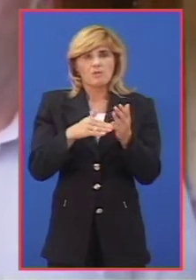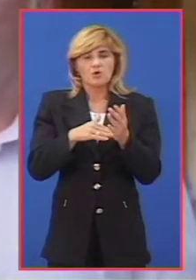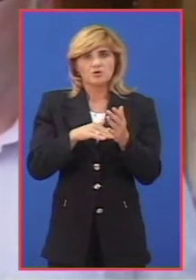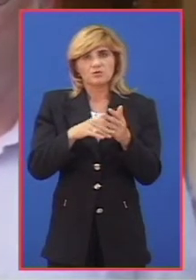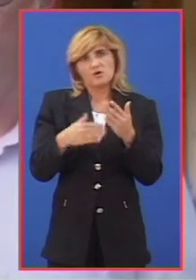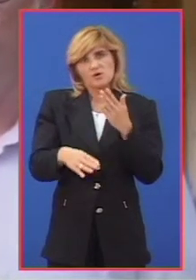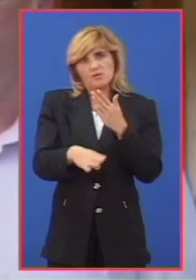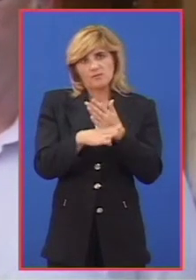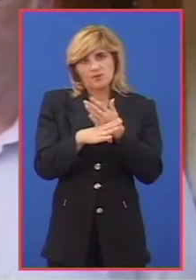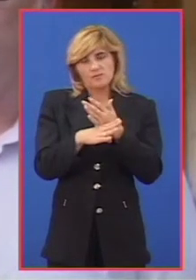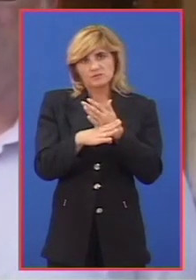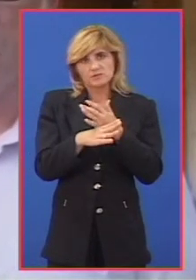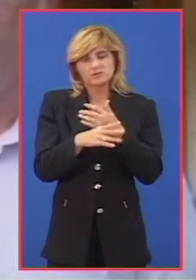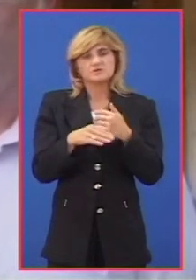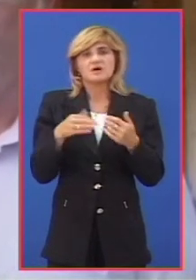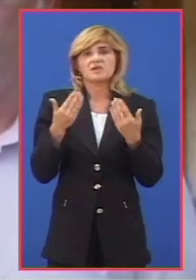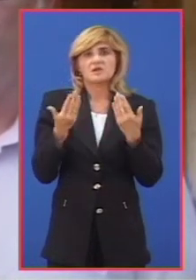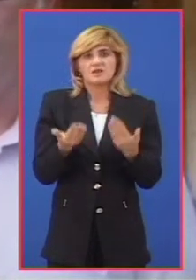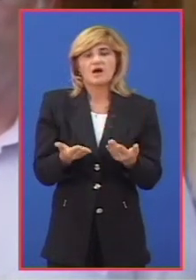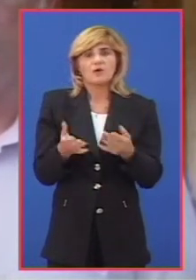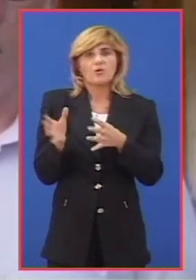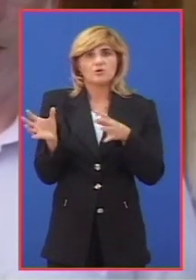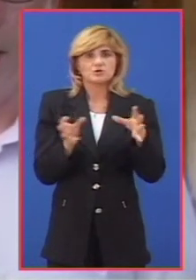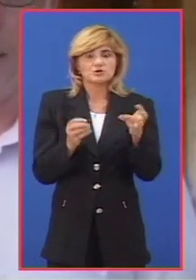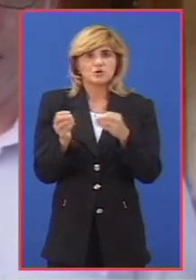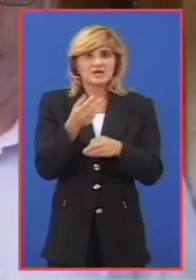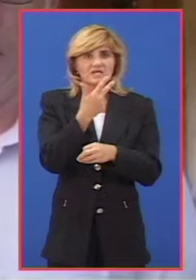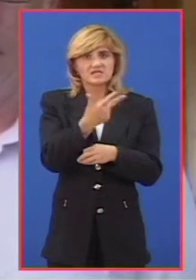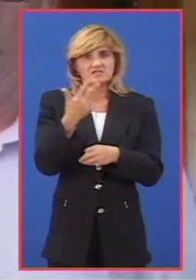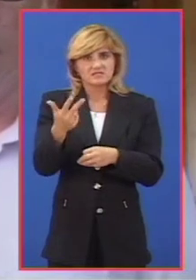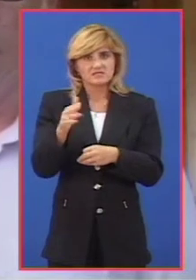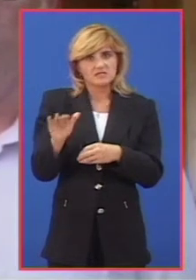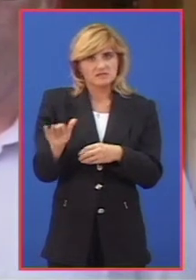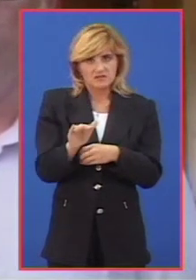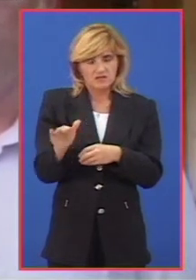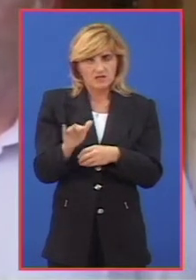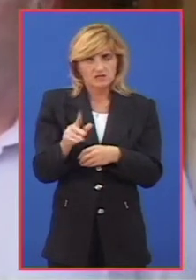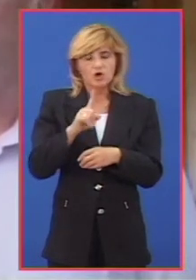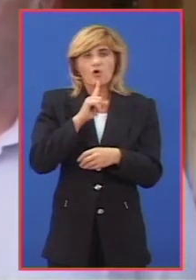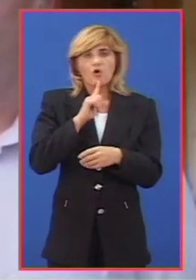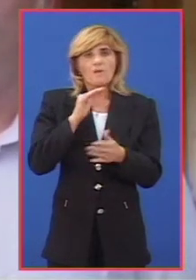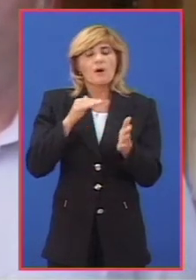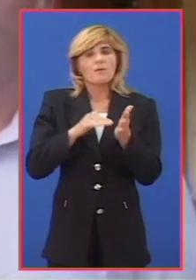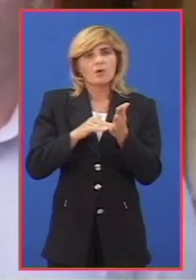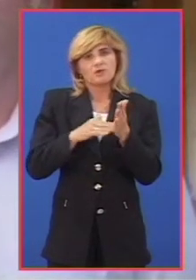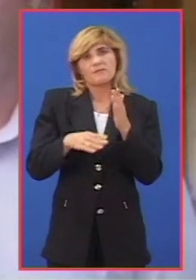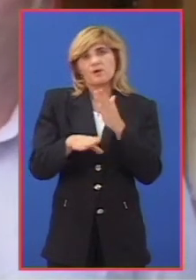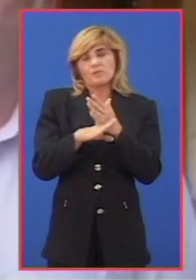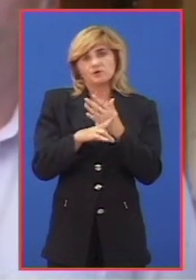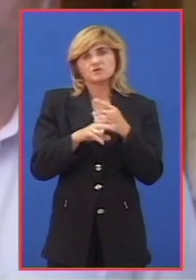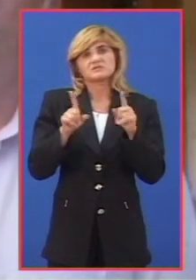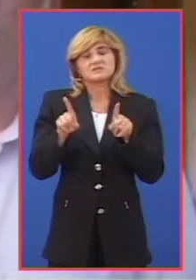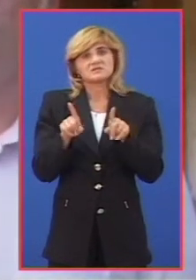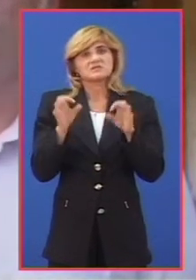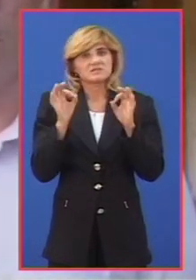nekom pomoći. I tako smo skupili neki 33 dece kojima je potrebna pomoć. Vjerojatno ih ima